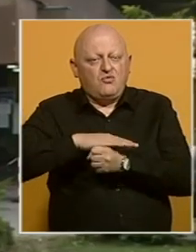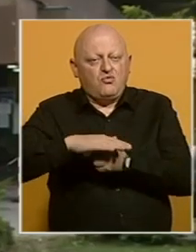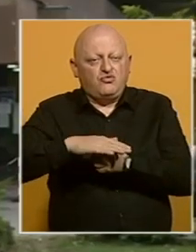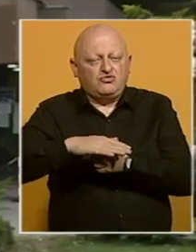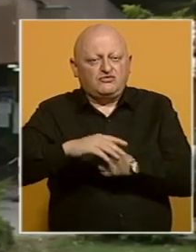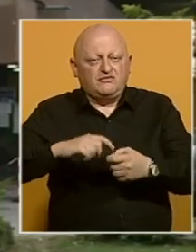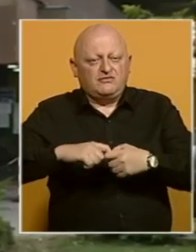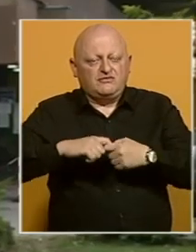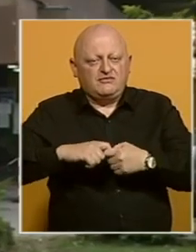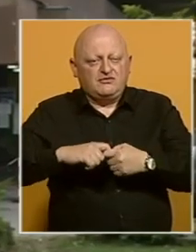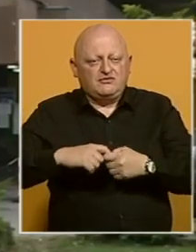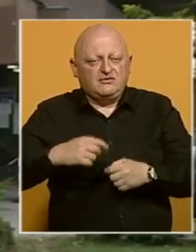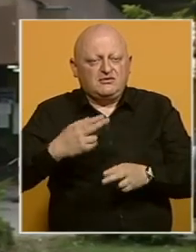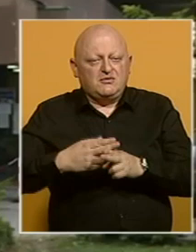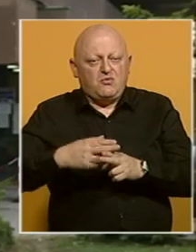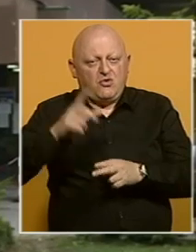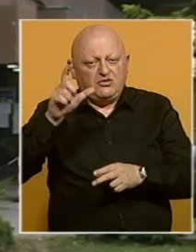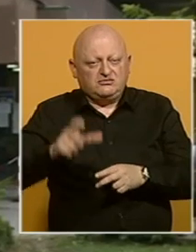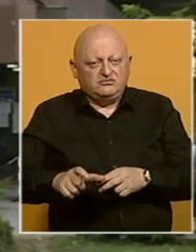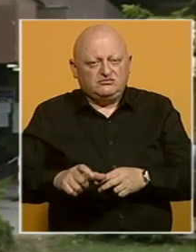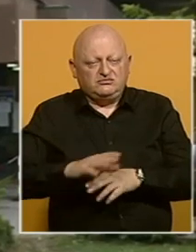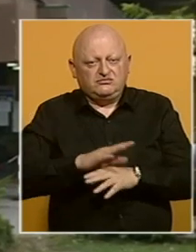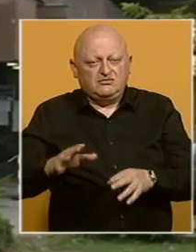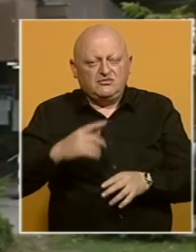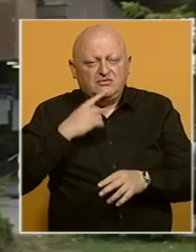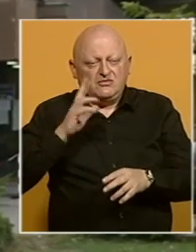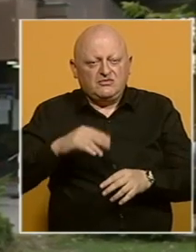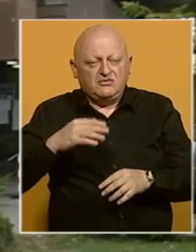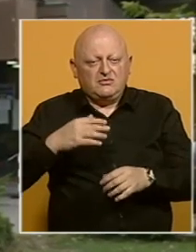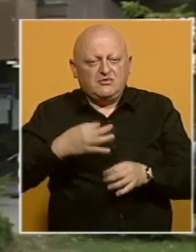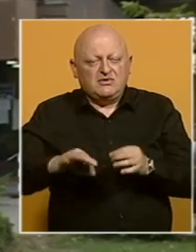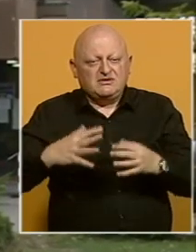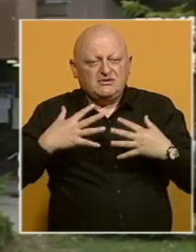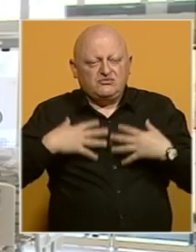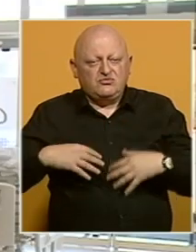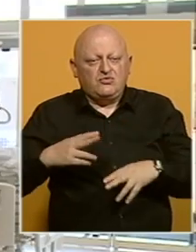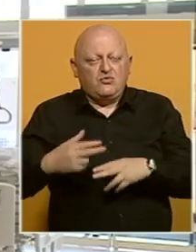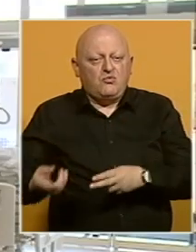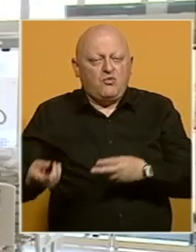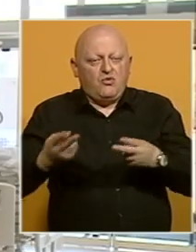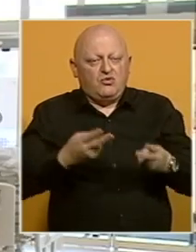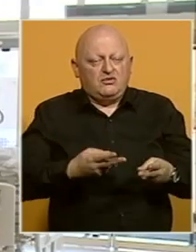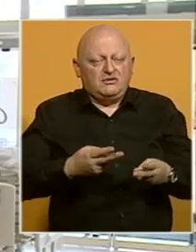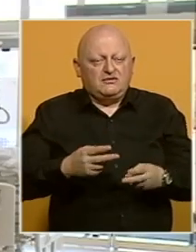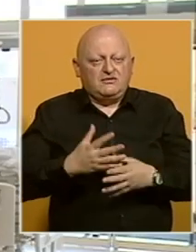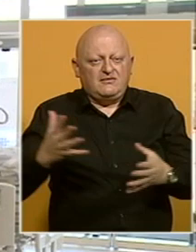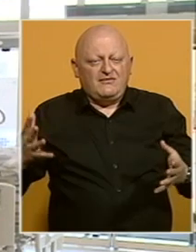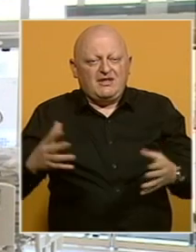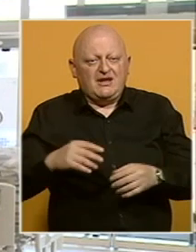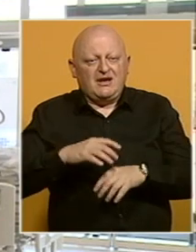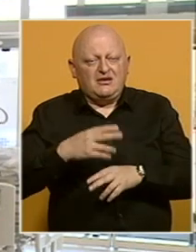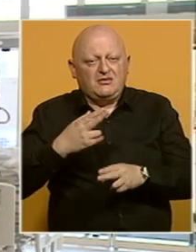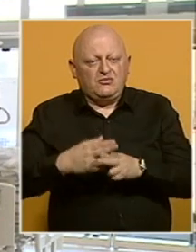vezano za hospitalizovane pacijente. Naravno da svi oni koji imaju zapaljenje pluća se hospitalizuju. Velika većina je